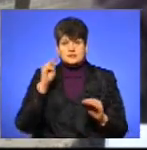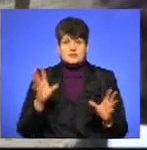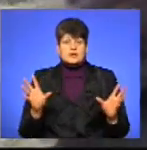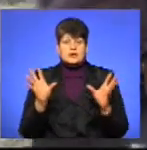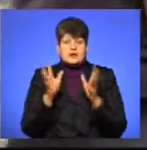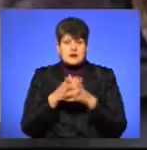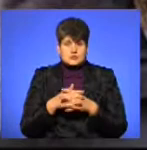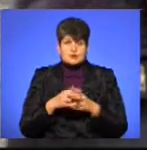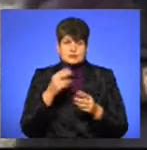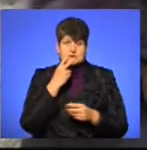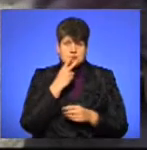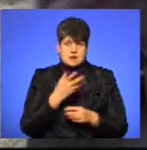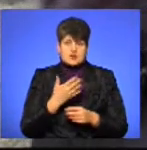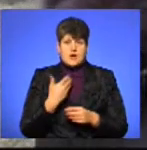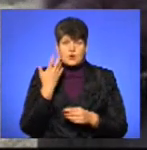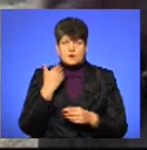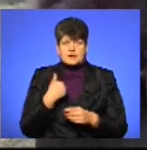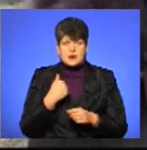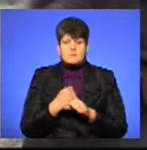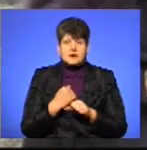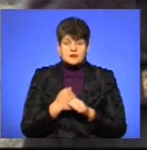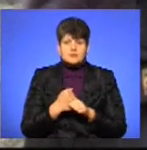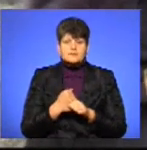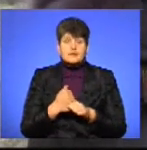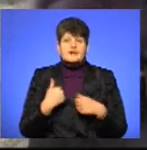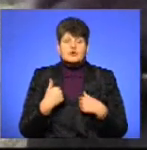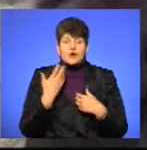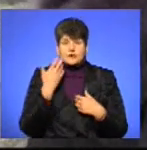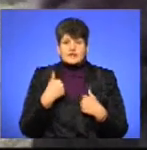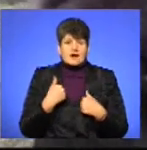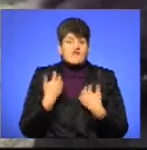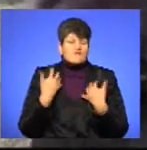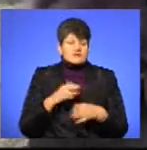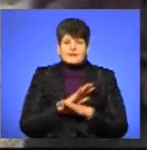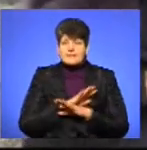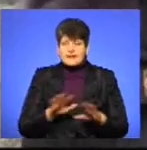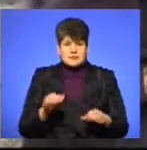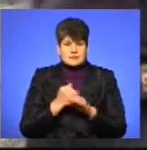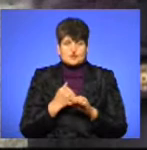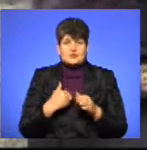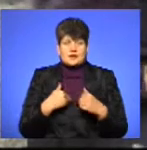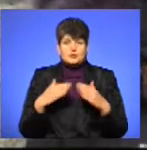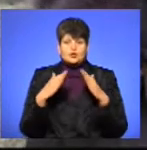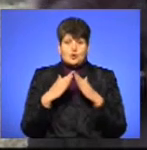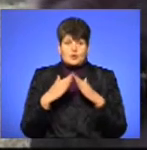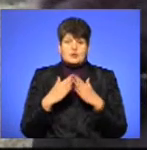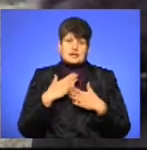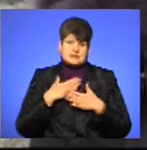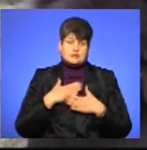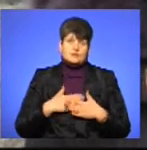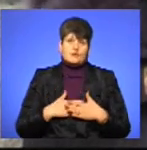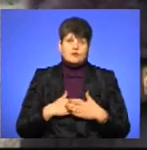зрячими. Коли я вже працюю, вірніше, коли я вже не працюю, я вдома, то задоволена,